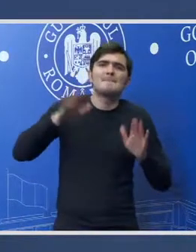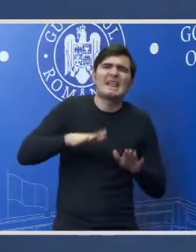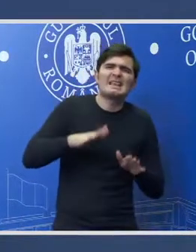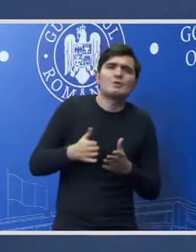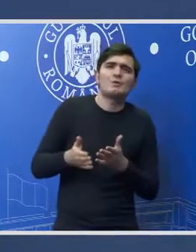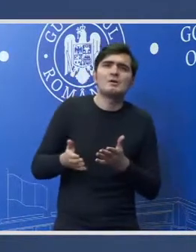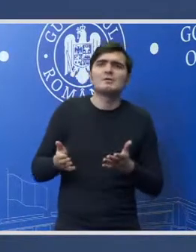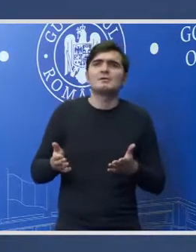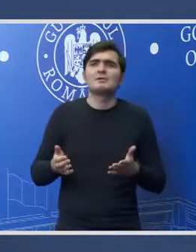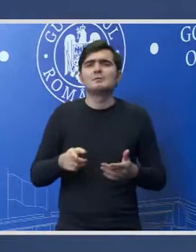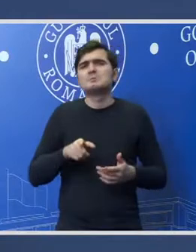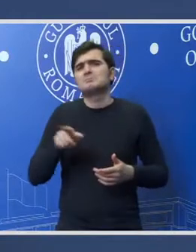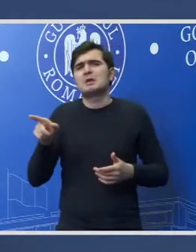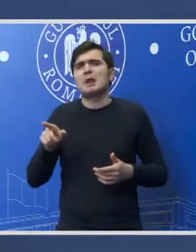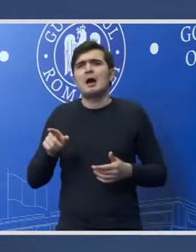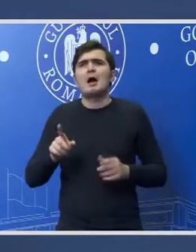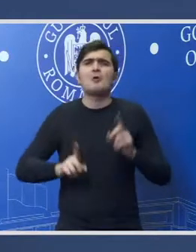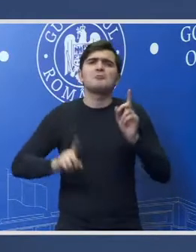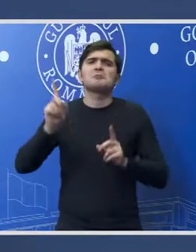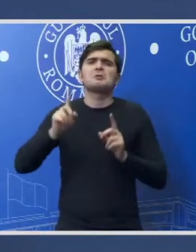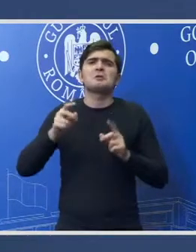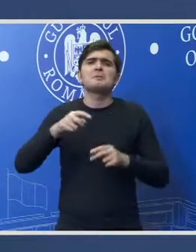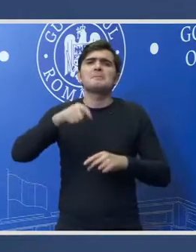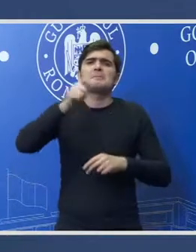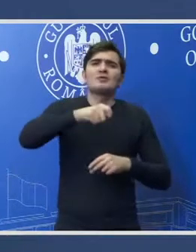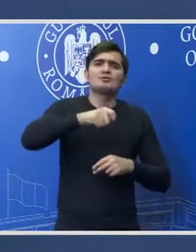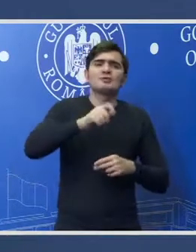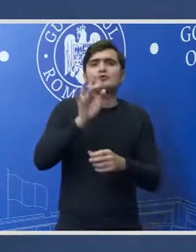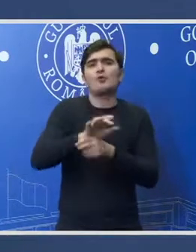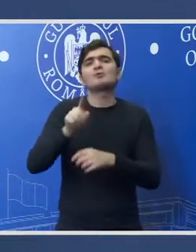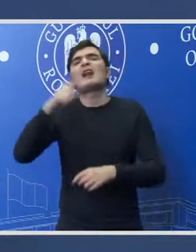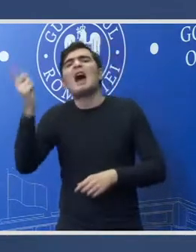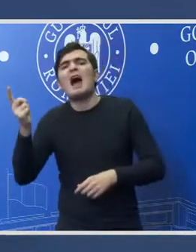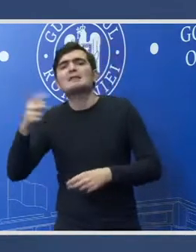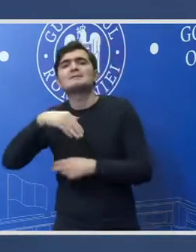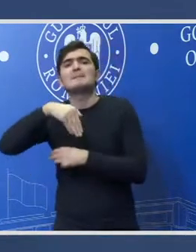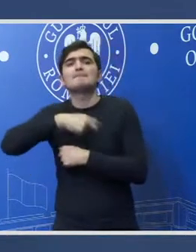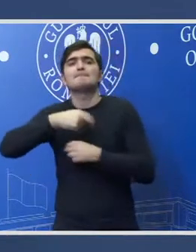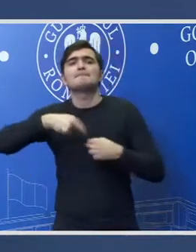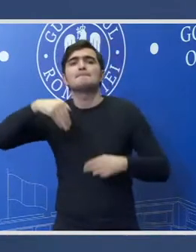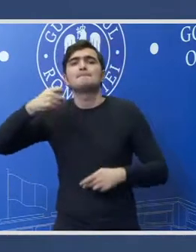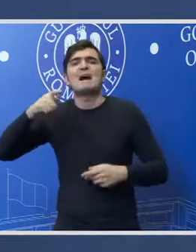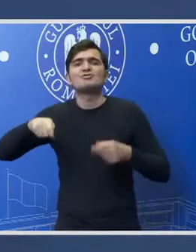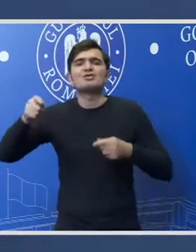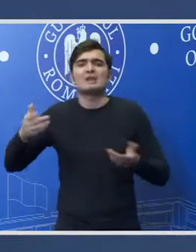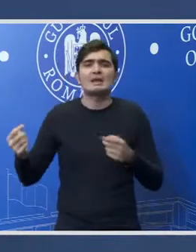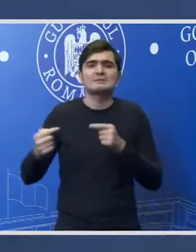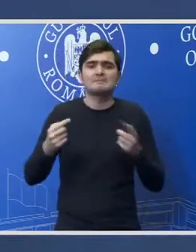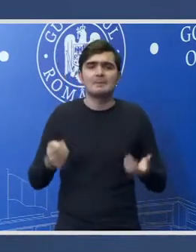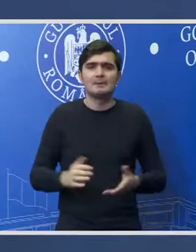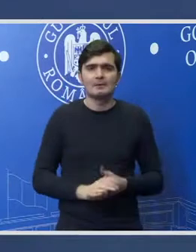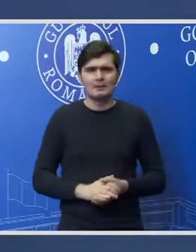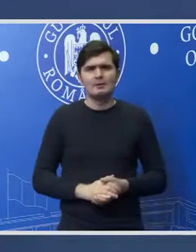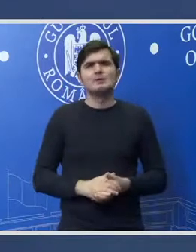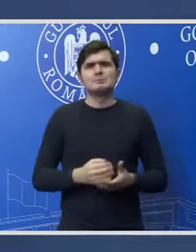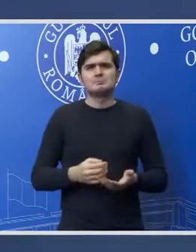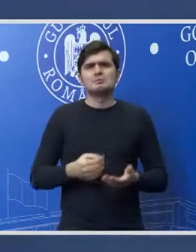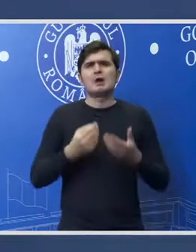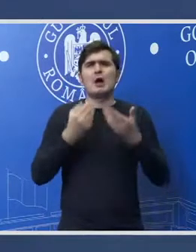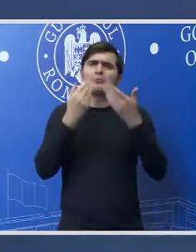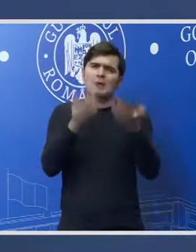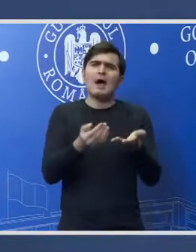rândul unor magistrați față de alți magistrați s-au adus multe argumente